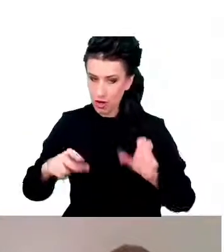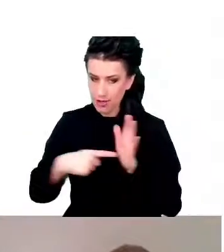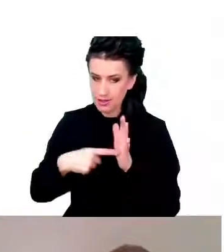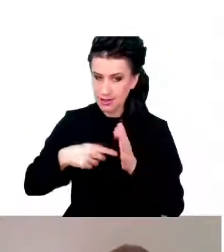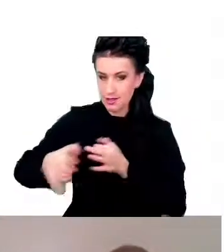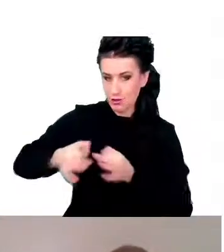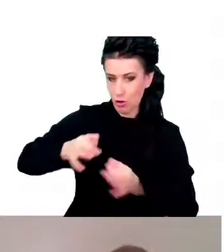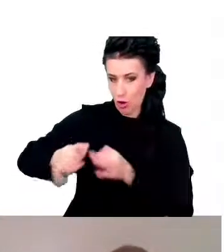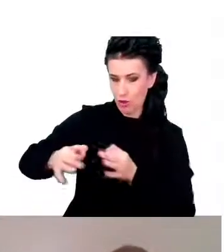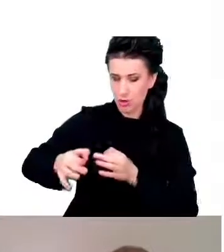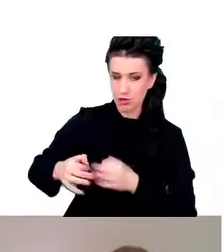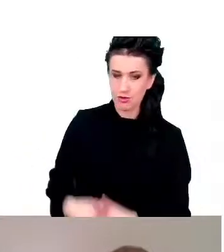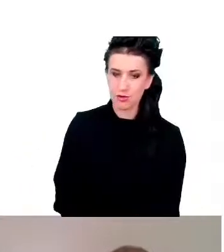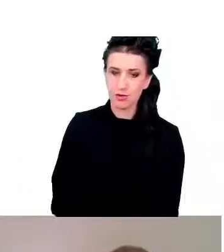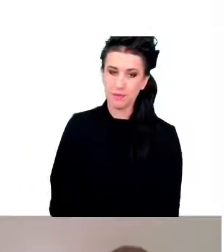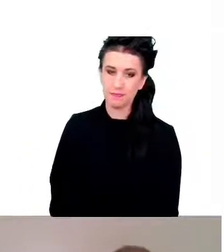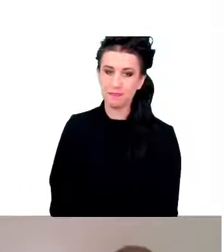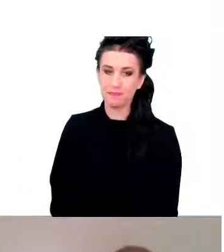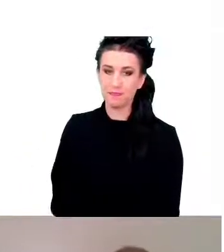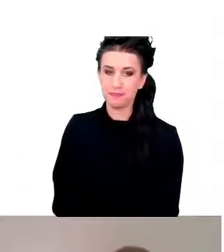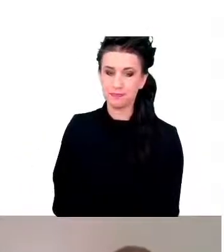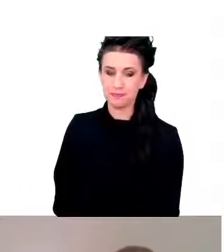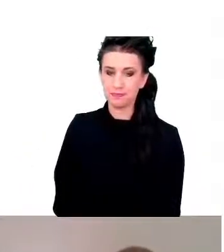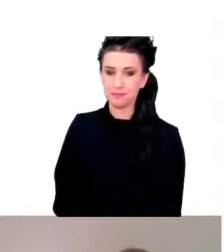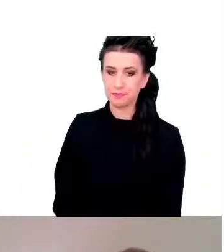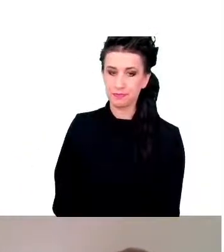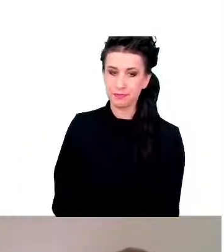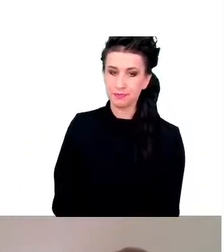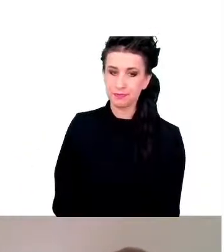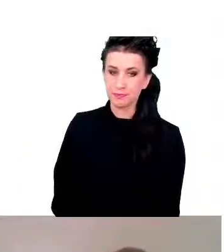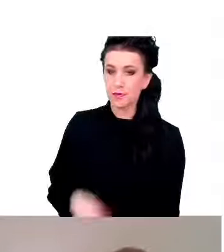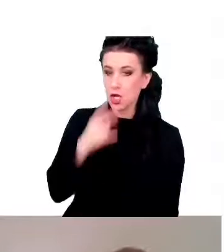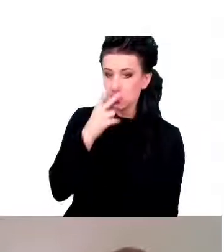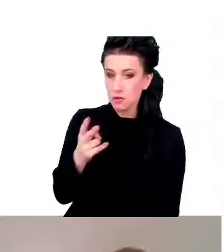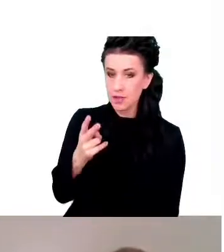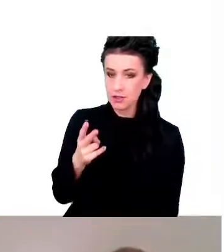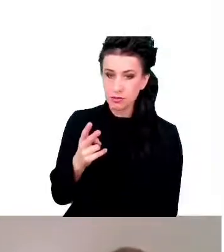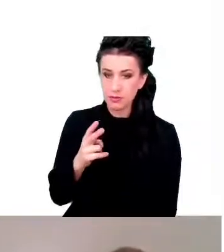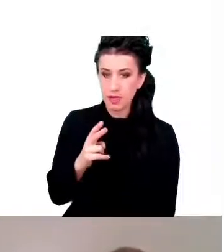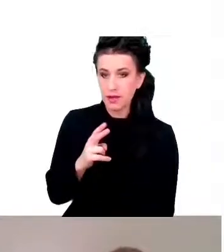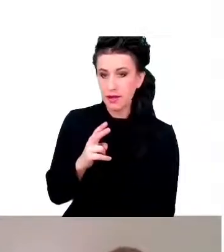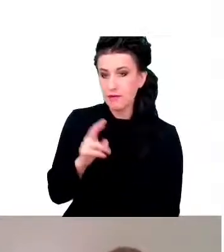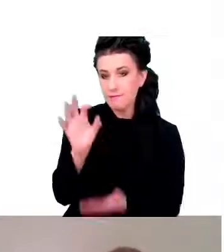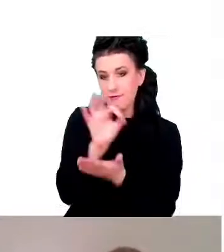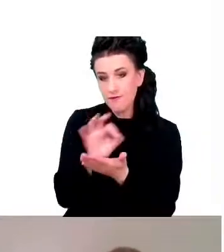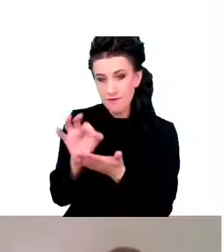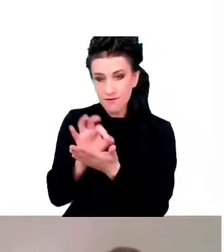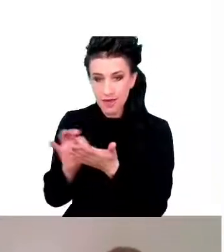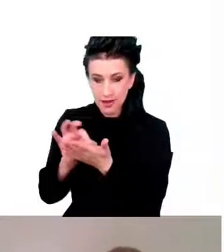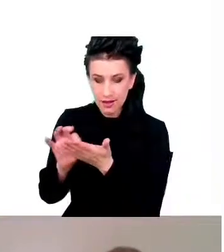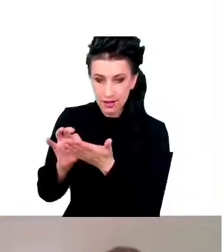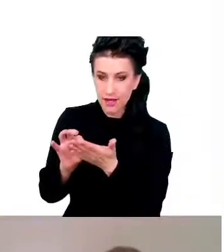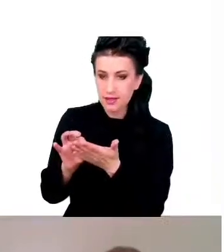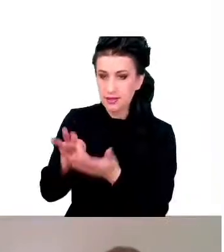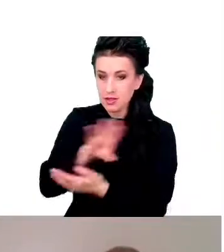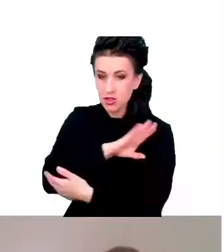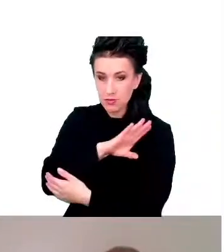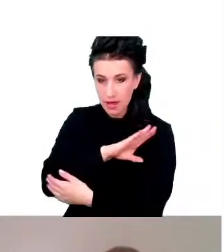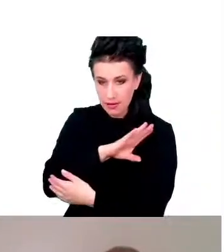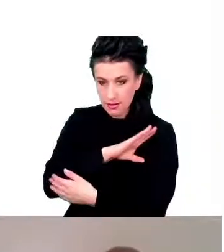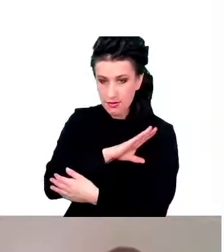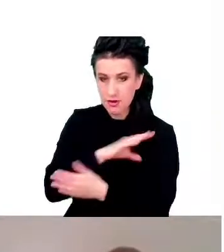I rzeczywiście jak spojrzymy sobie na wykres śmiertelności